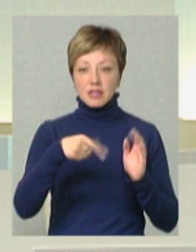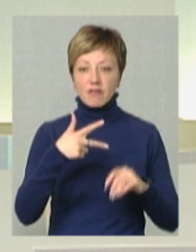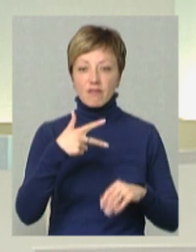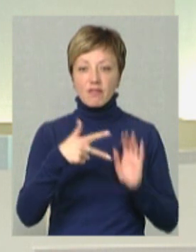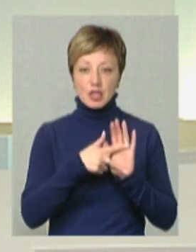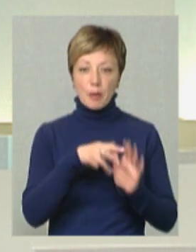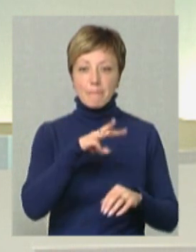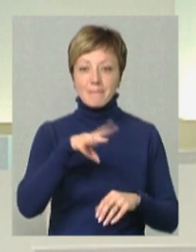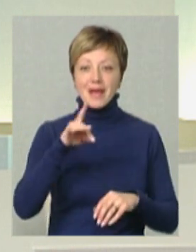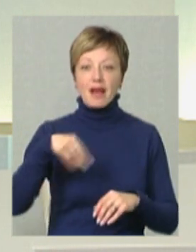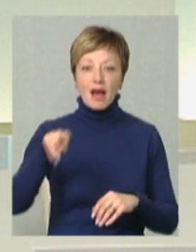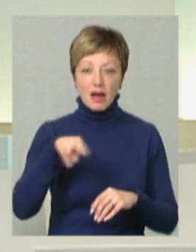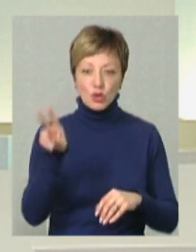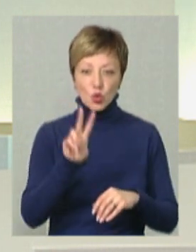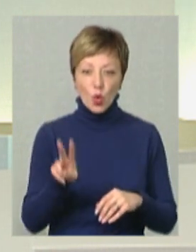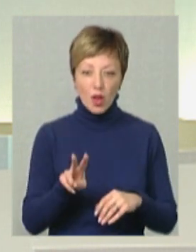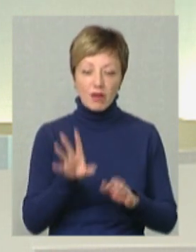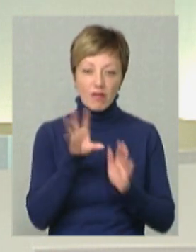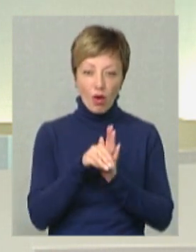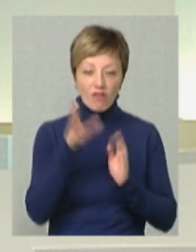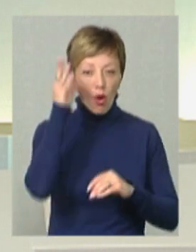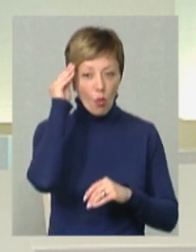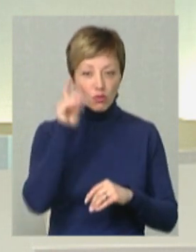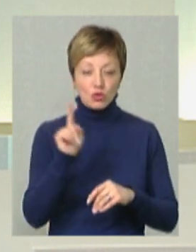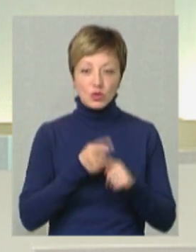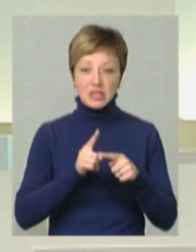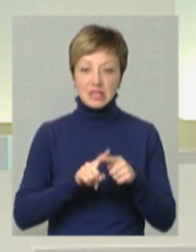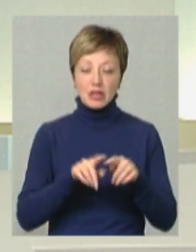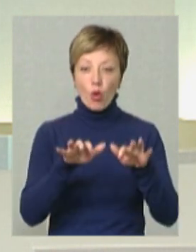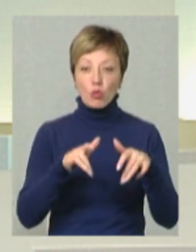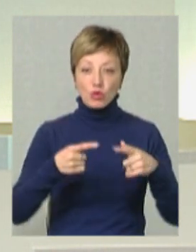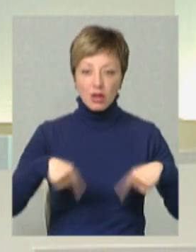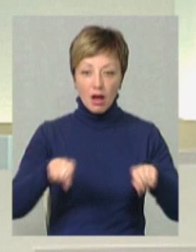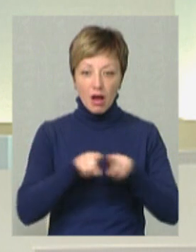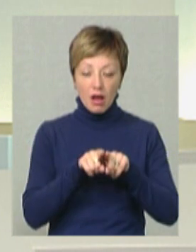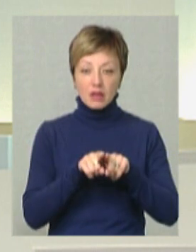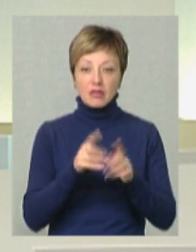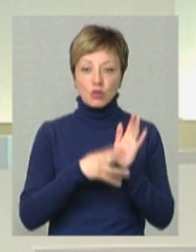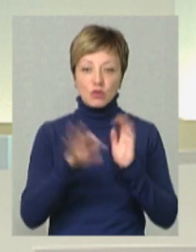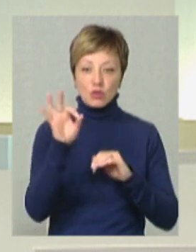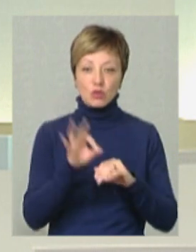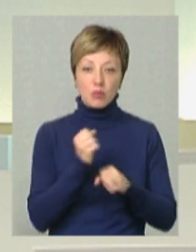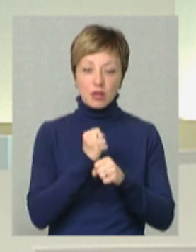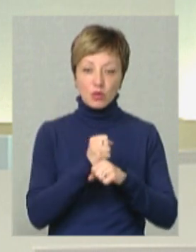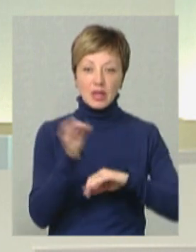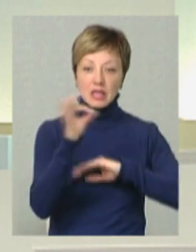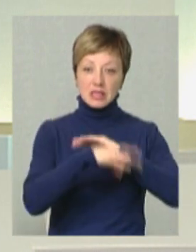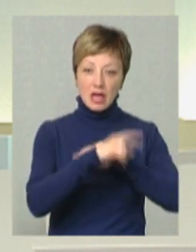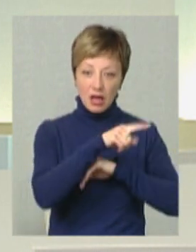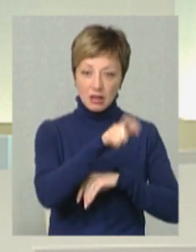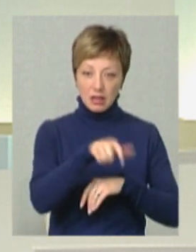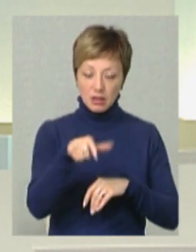доларів. Тобто, враховуючи, що ІТ-галузь на 90% працює на західних клієнтів,